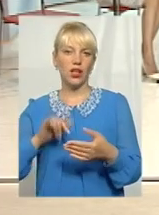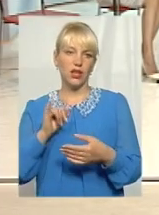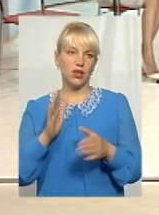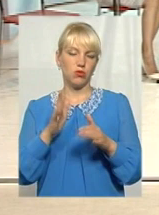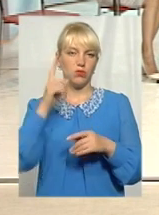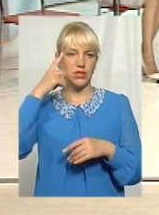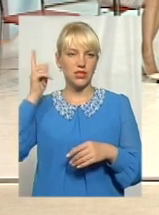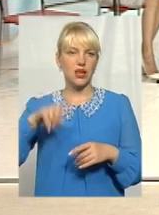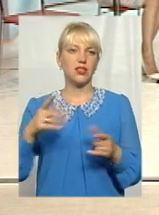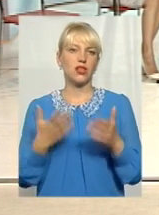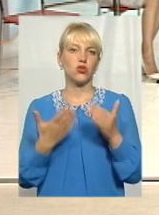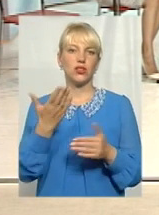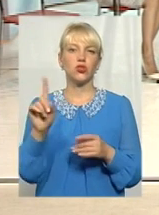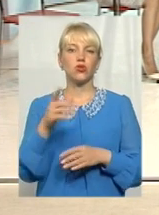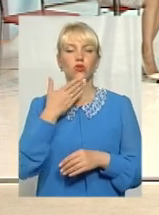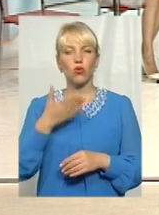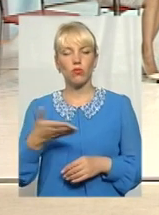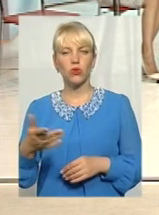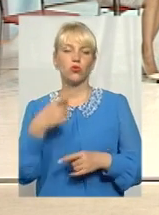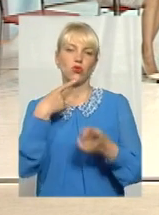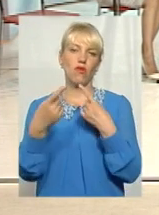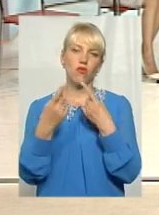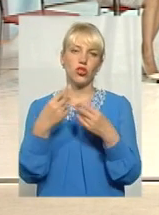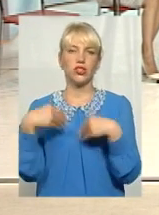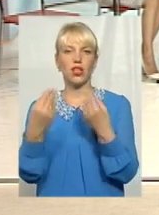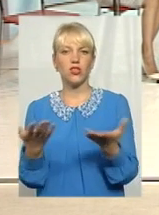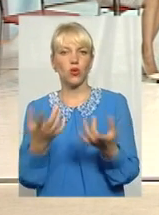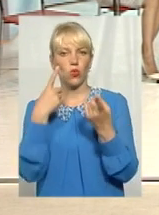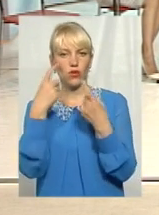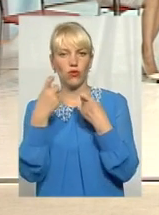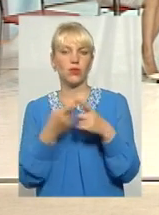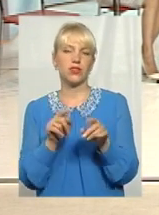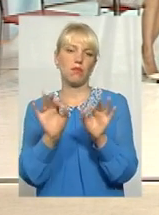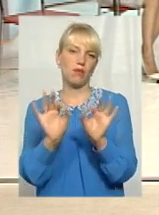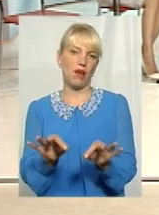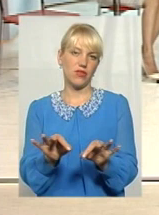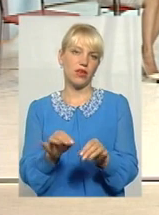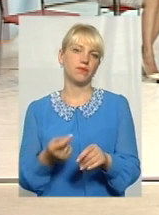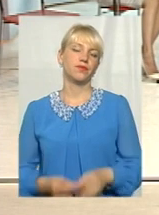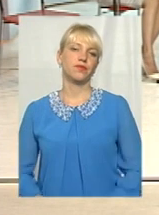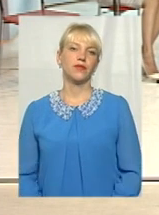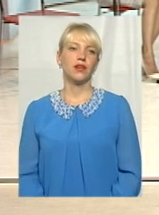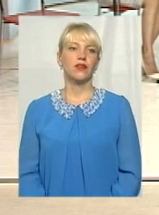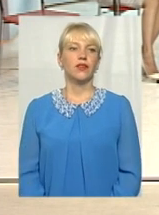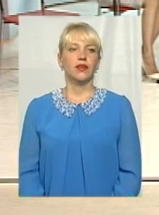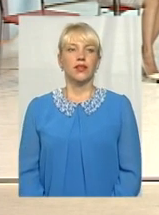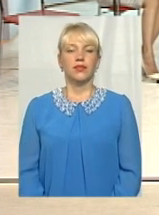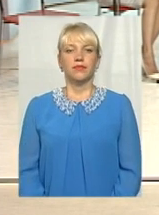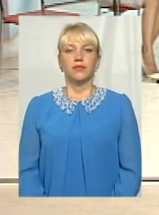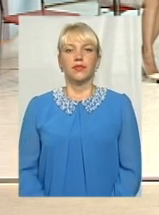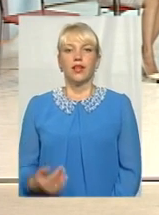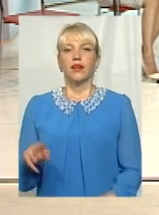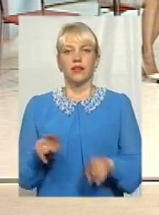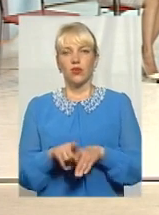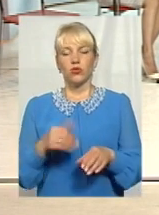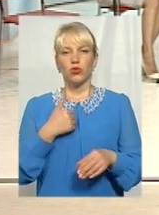якщо ти щось коментуєш, говориш або даєш якусь інформацію, значить то правда і вона правдива та інформація. Дякую, пане Інне. Також хочу,